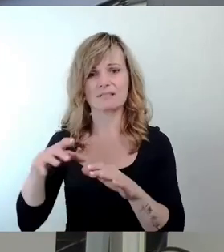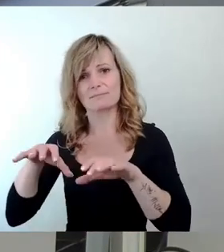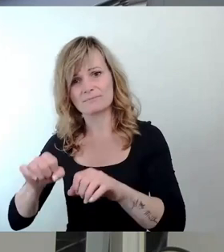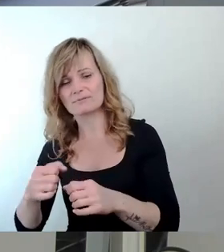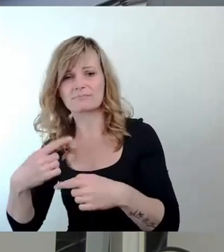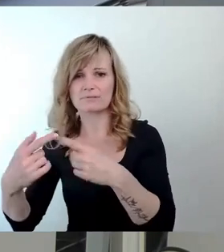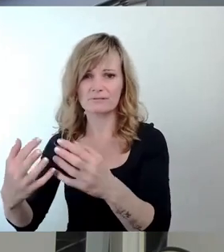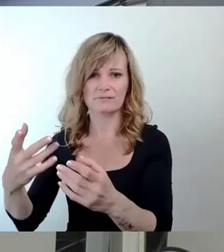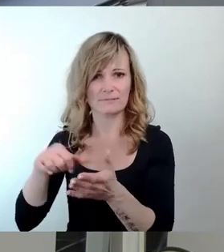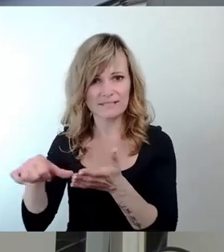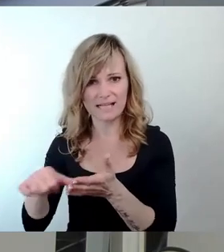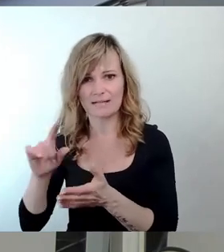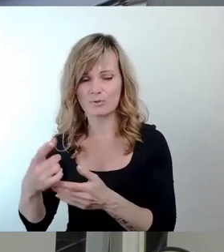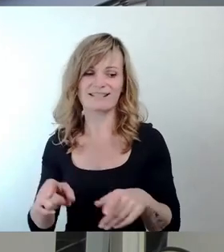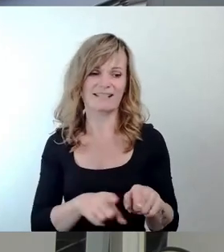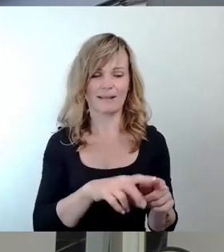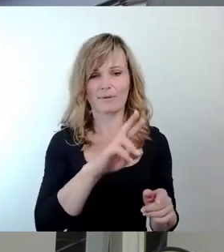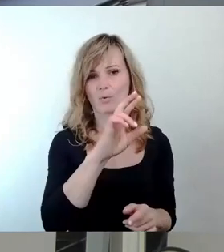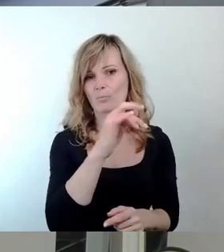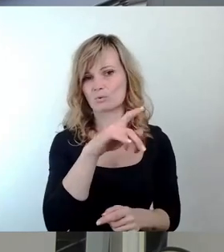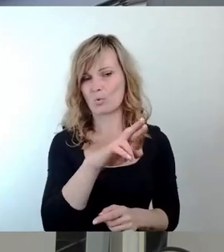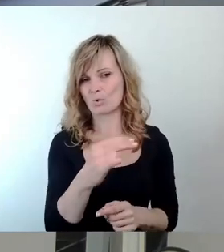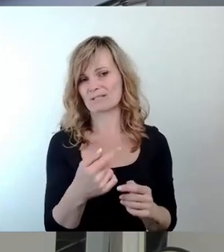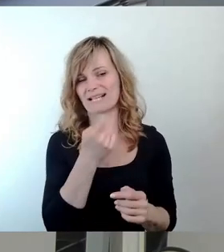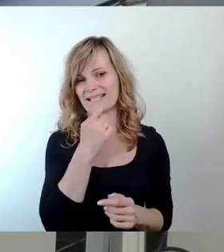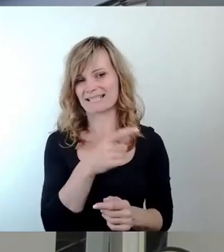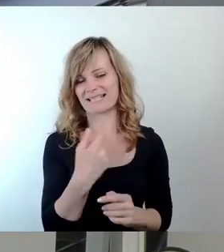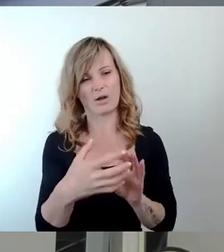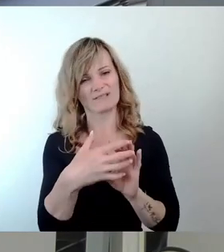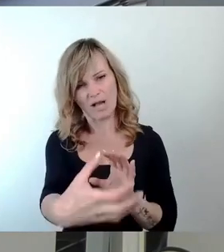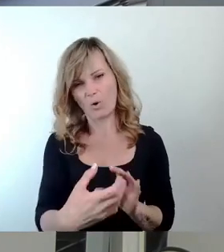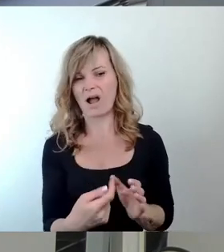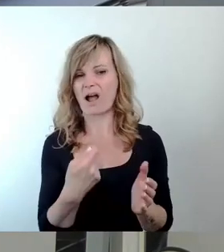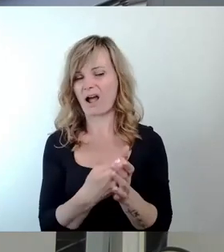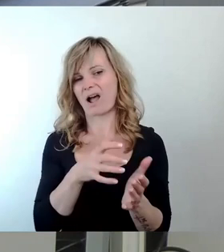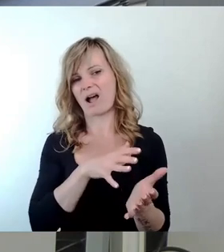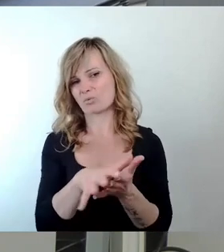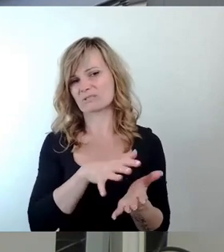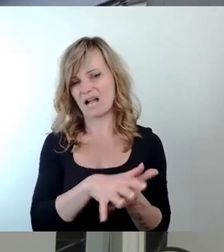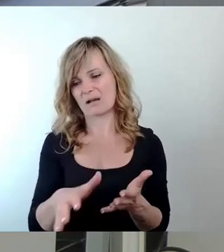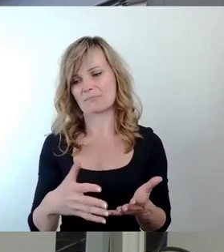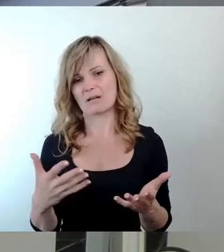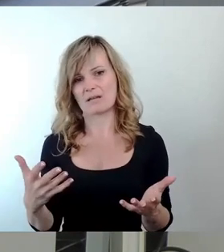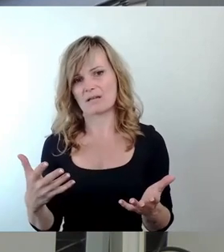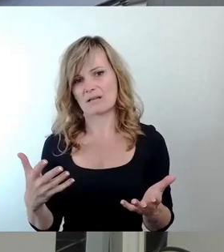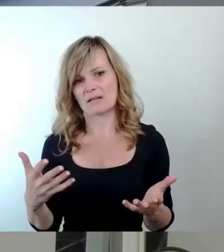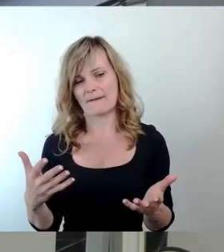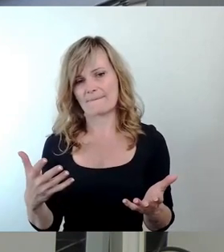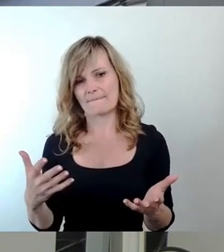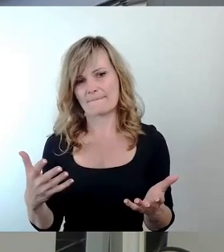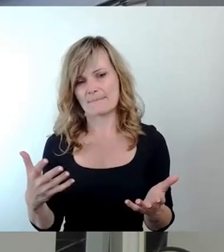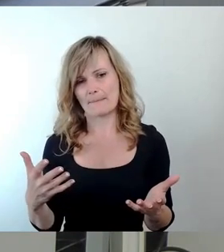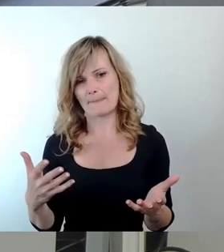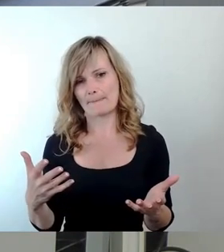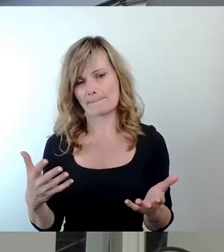für die Robo-Drohnen-Kantine auf Dauer sind das Ausgaben, die sich sehr, sehr